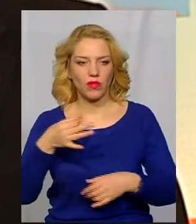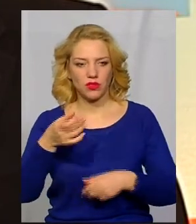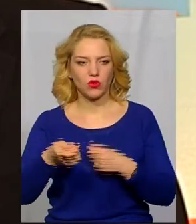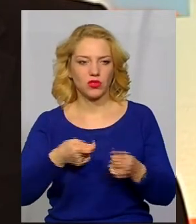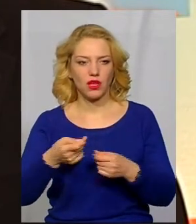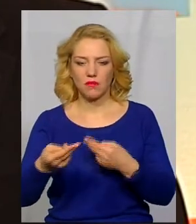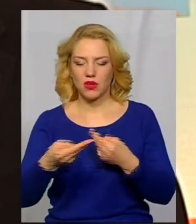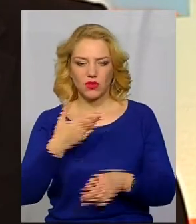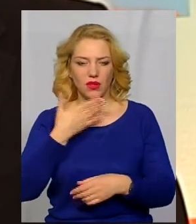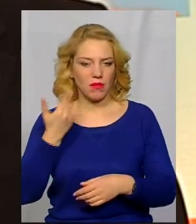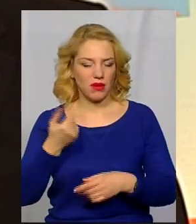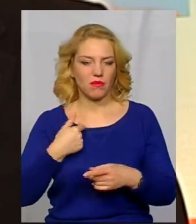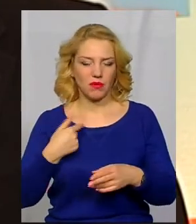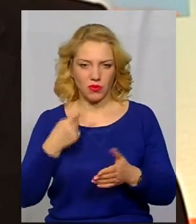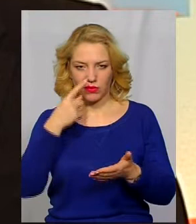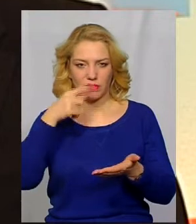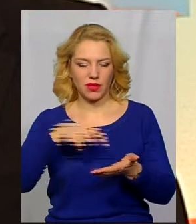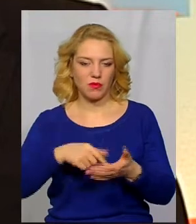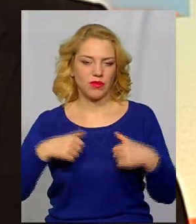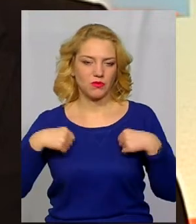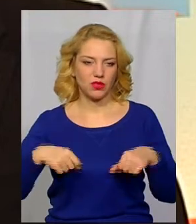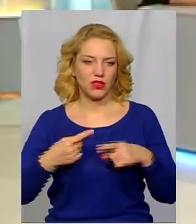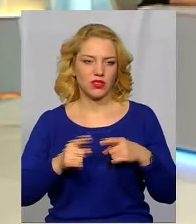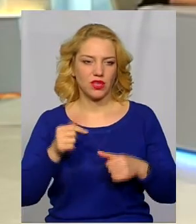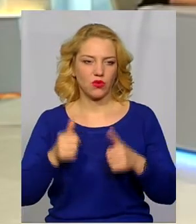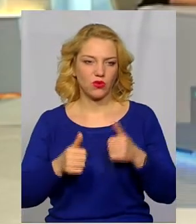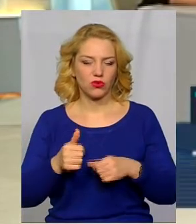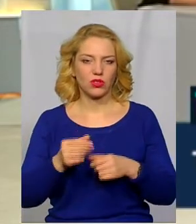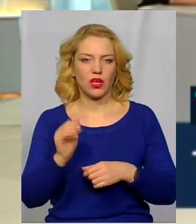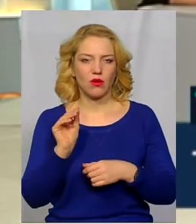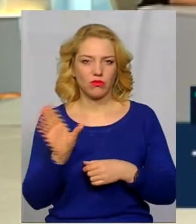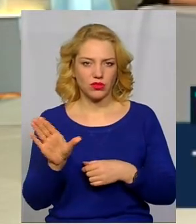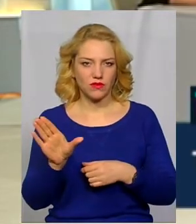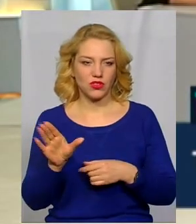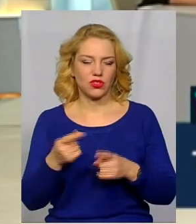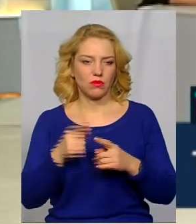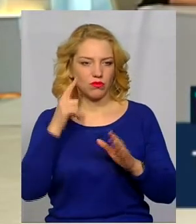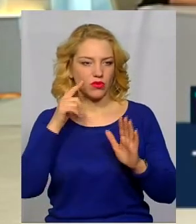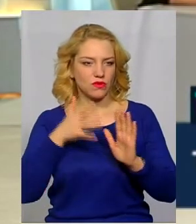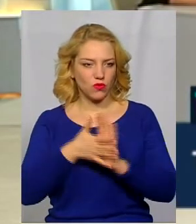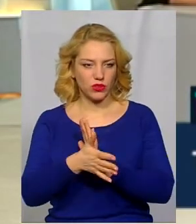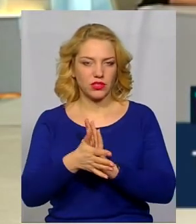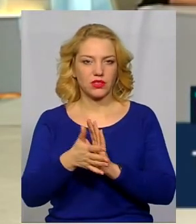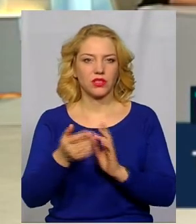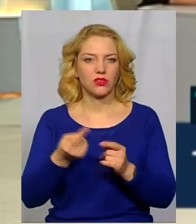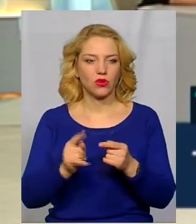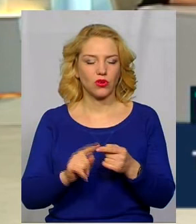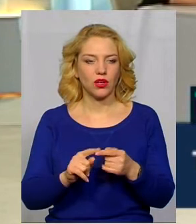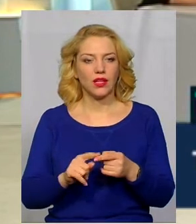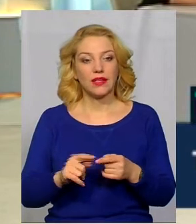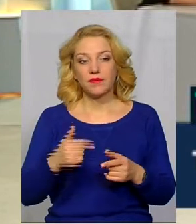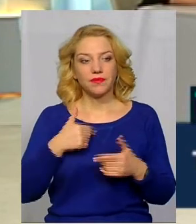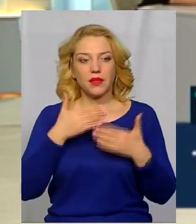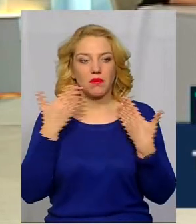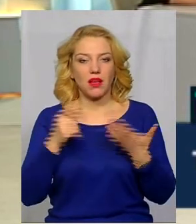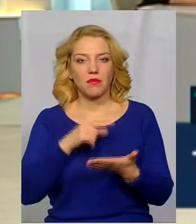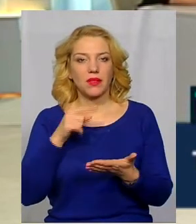спокійно потрапили на цей конкурс, посвідчили, скажімо так, прозорість його проведення. І, в принципі, в нас